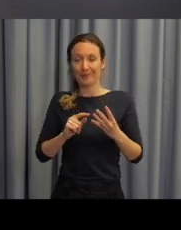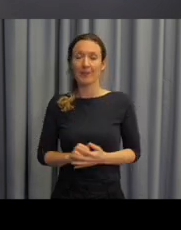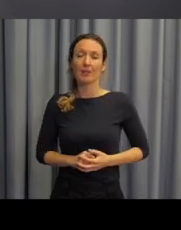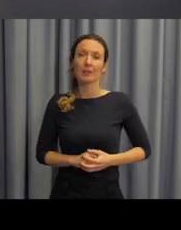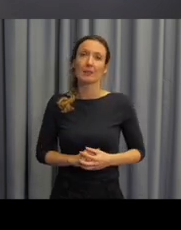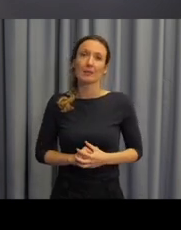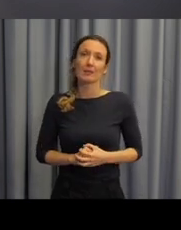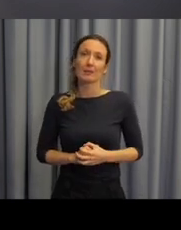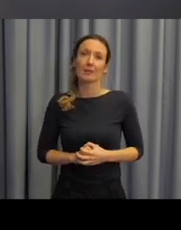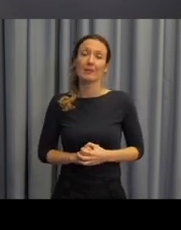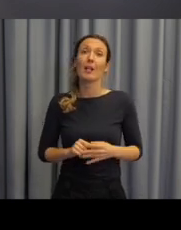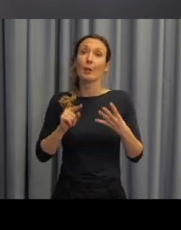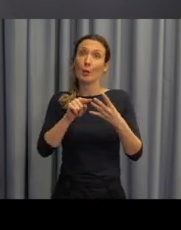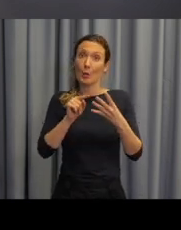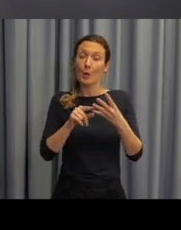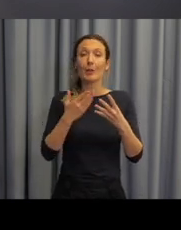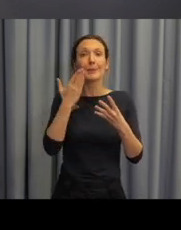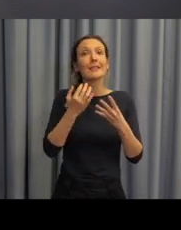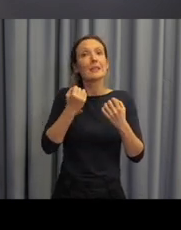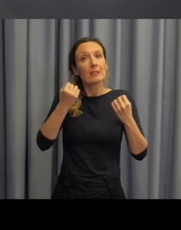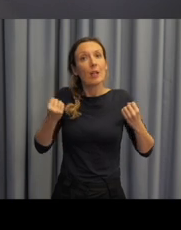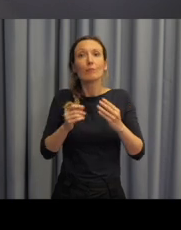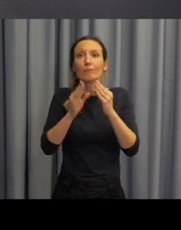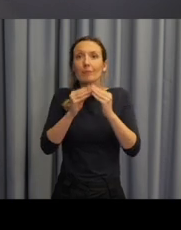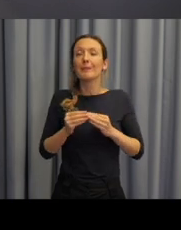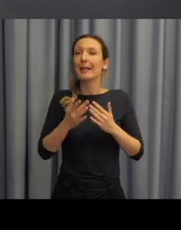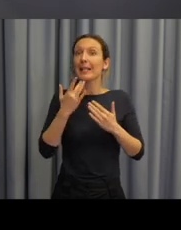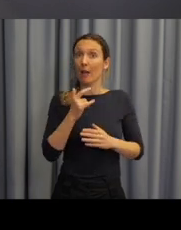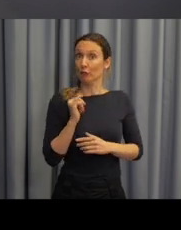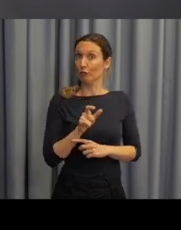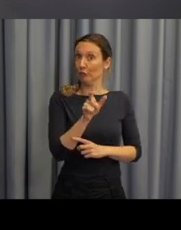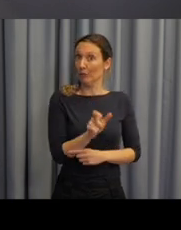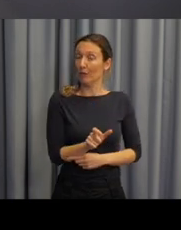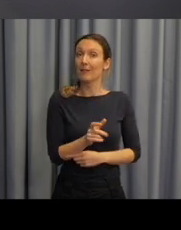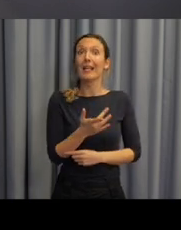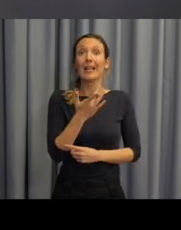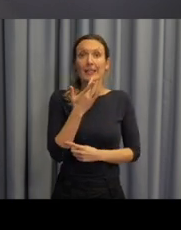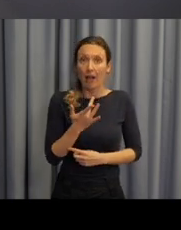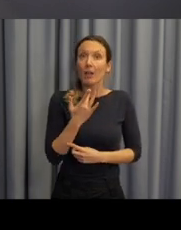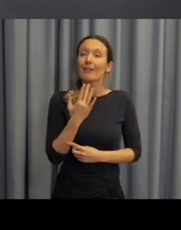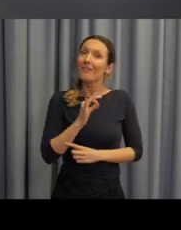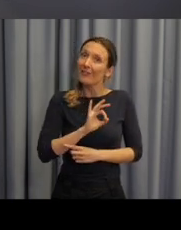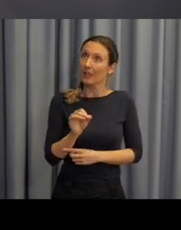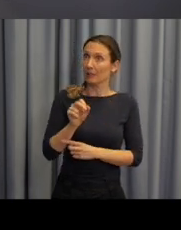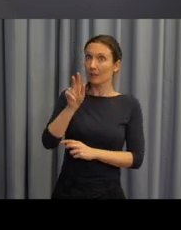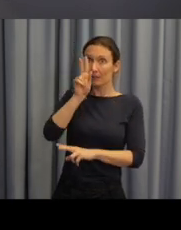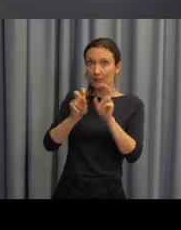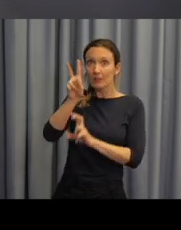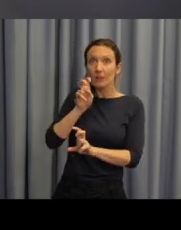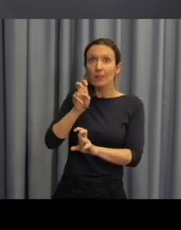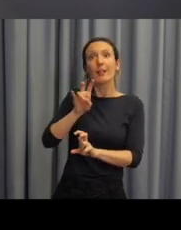Tam jsme se snažili popsat specifika projevu, ale i